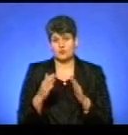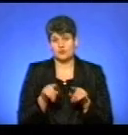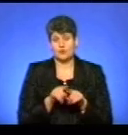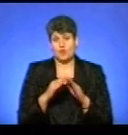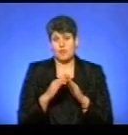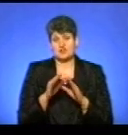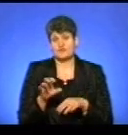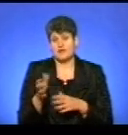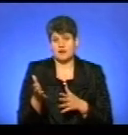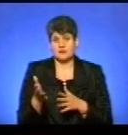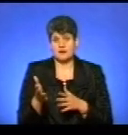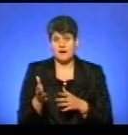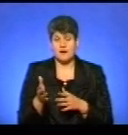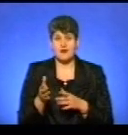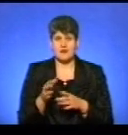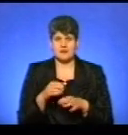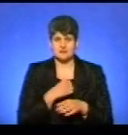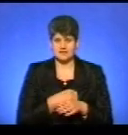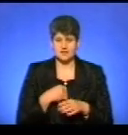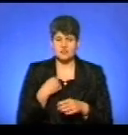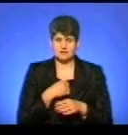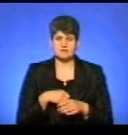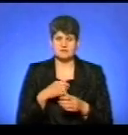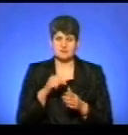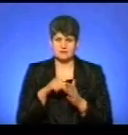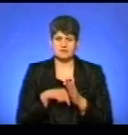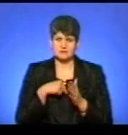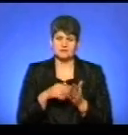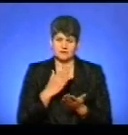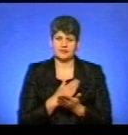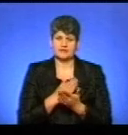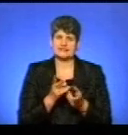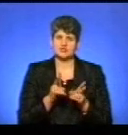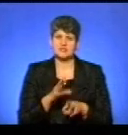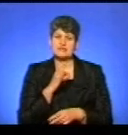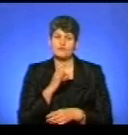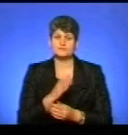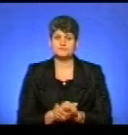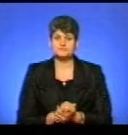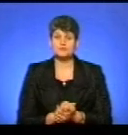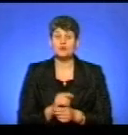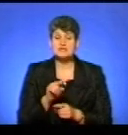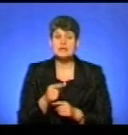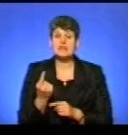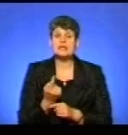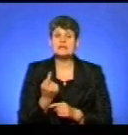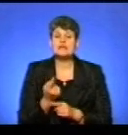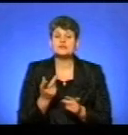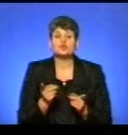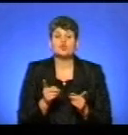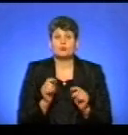тварин, а хіжацькі властивості від хіжаків, від хіжаків залишаються. Отак, що тут єдине, що можна